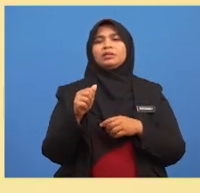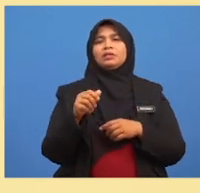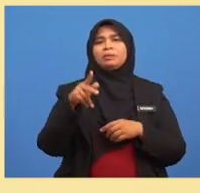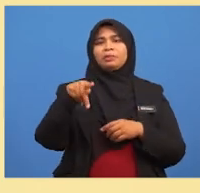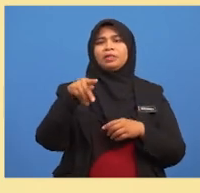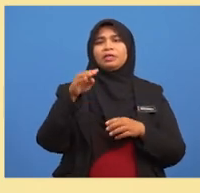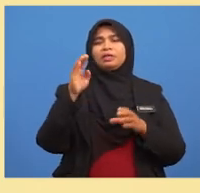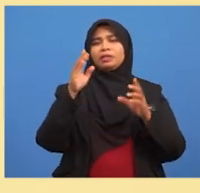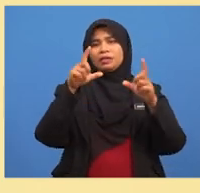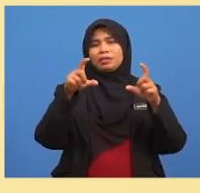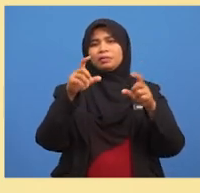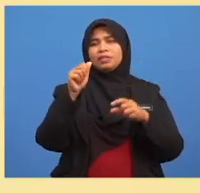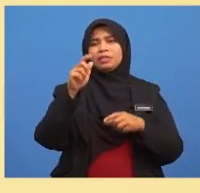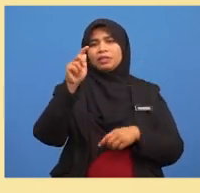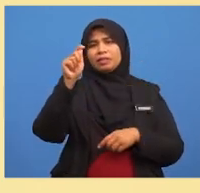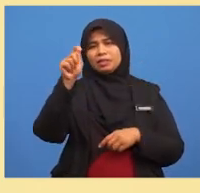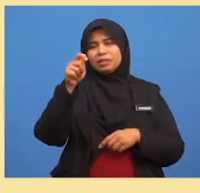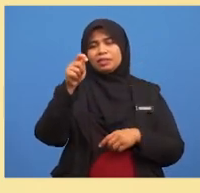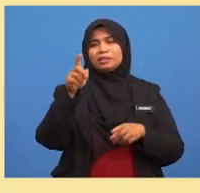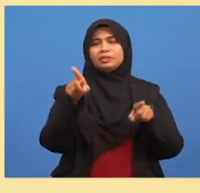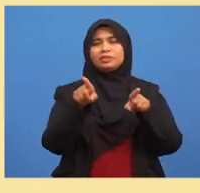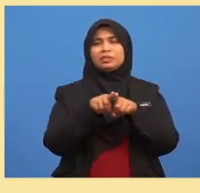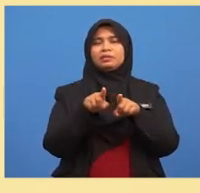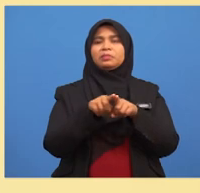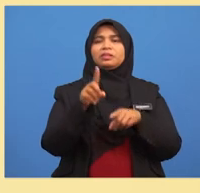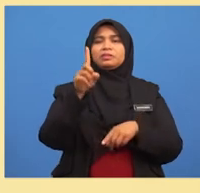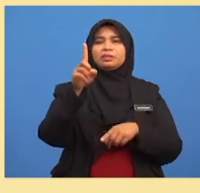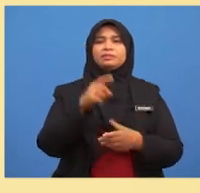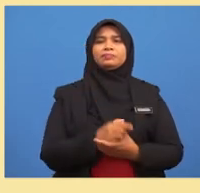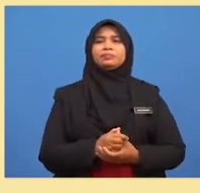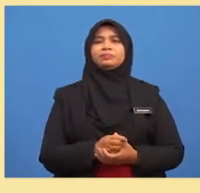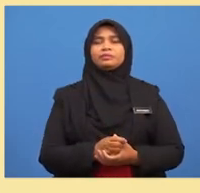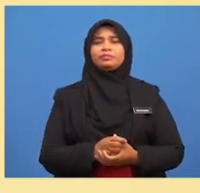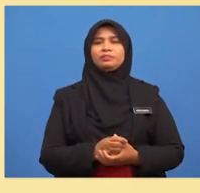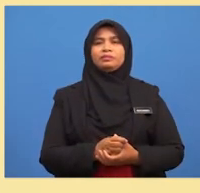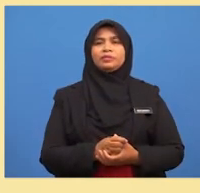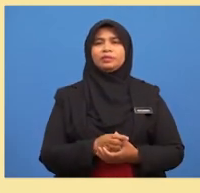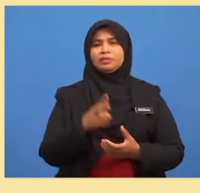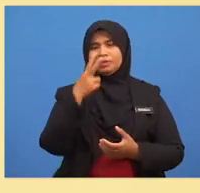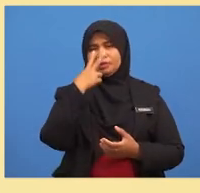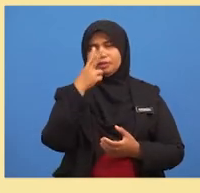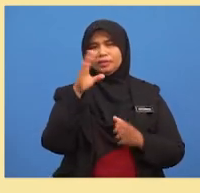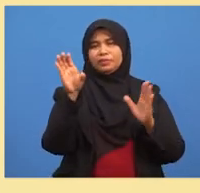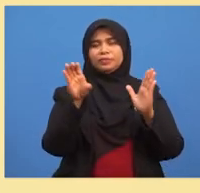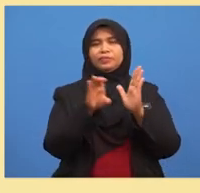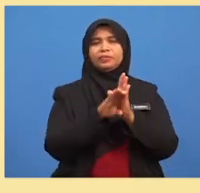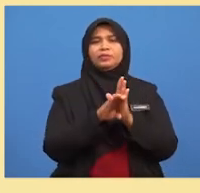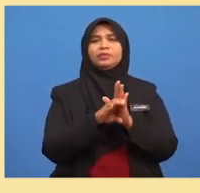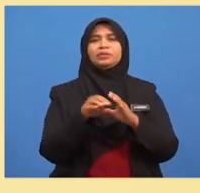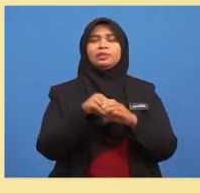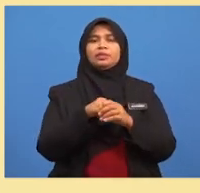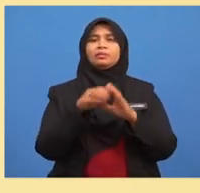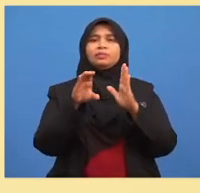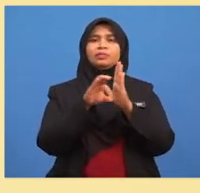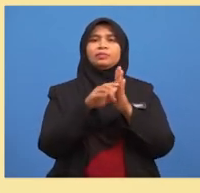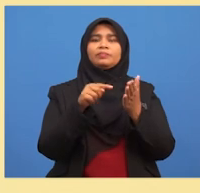A tanda sama dengan 1 Mari kita perhatikan contoh di paparan ini Dalam